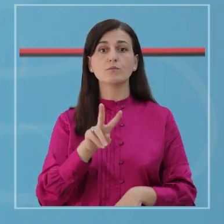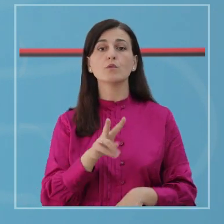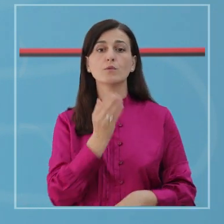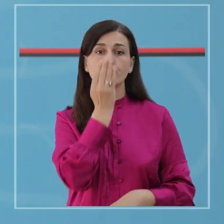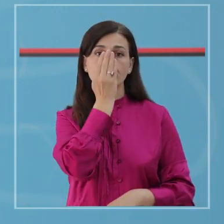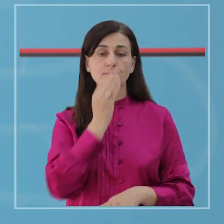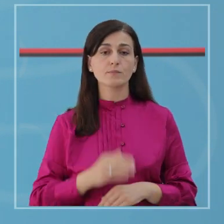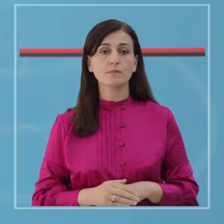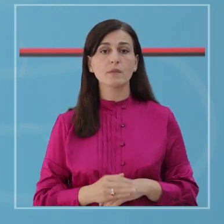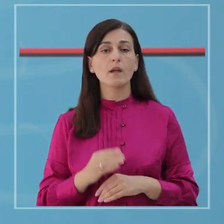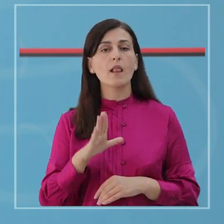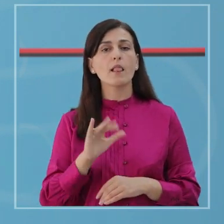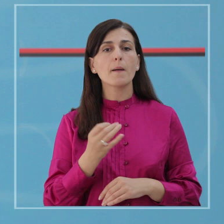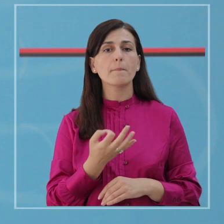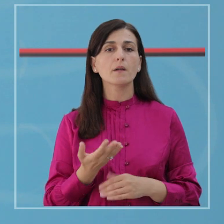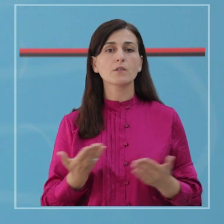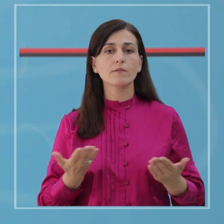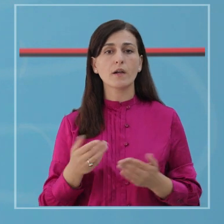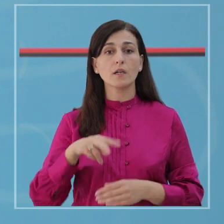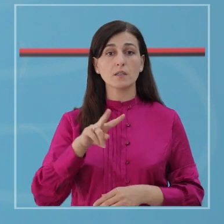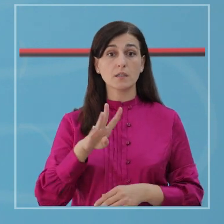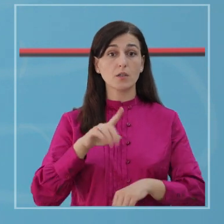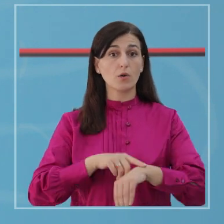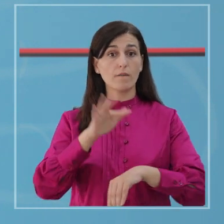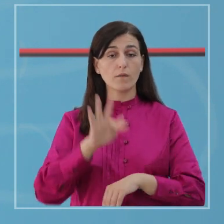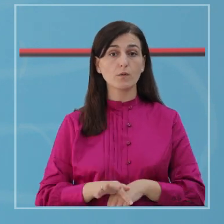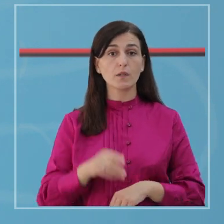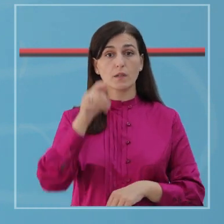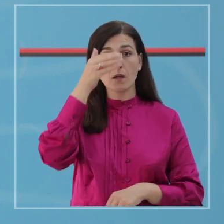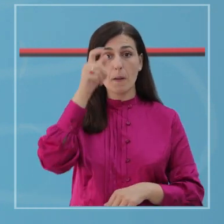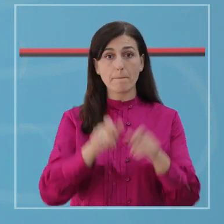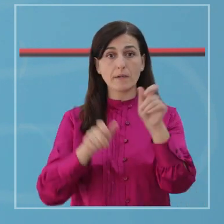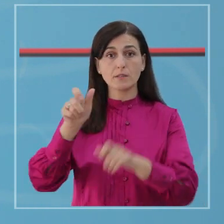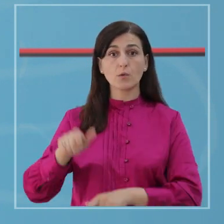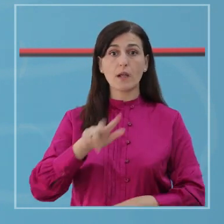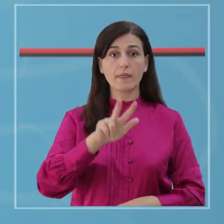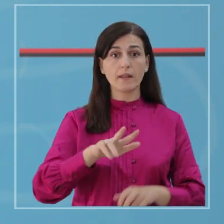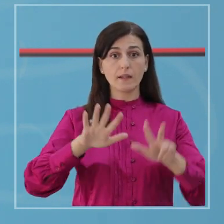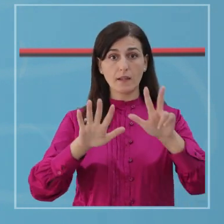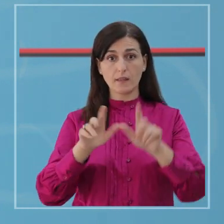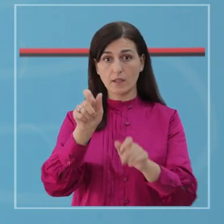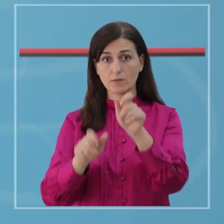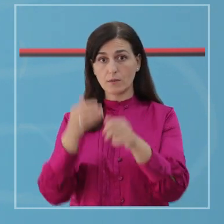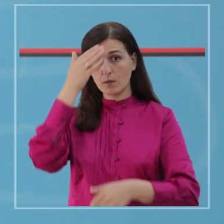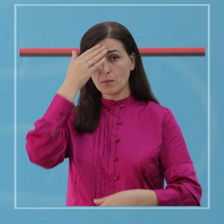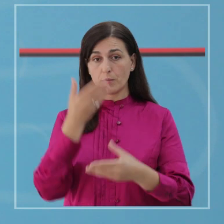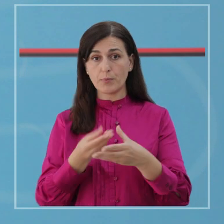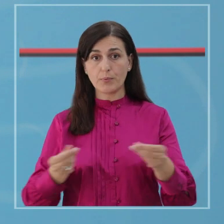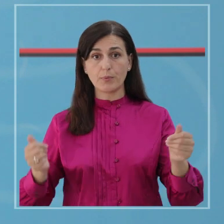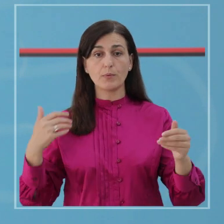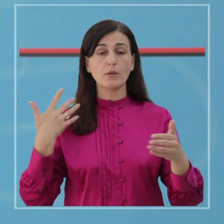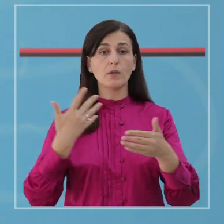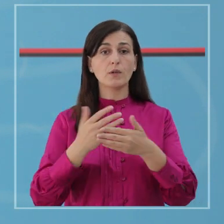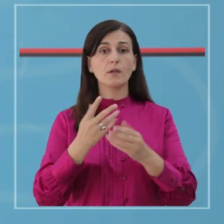të intubuar. Lemi mirërës një 24 hore të fundit janë shëruar 38 qytetarë, duke të shruar nëmri në